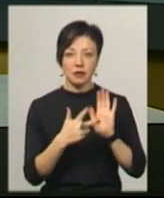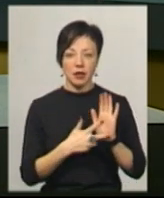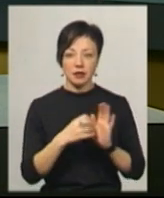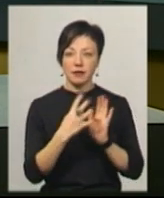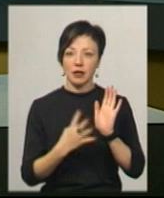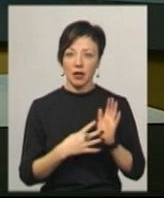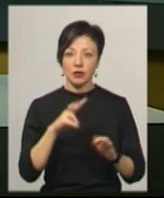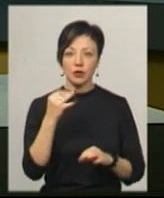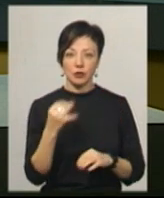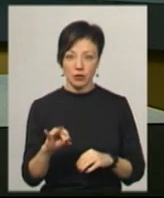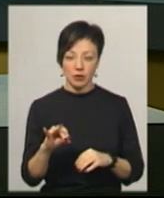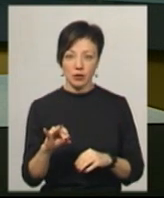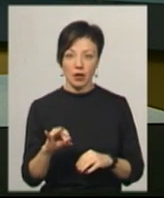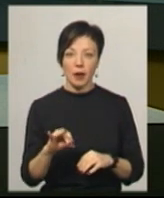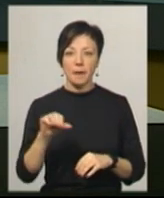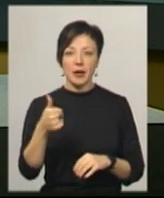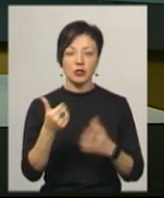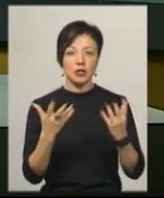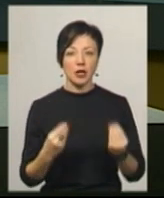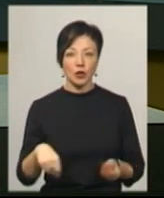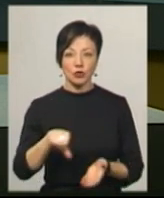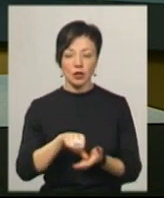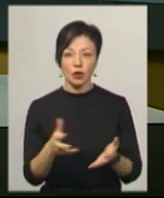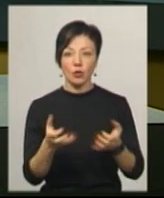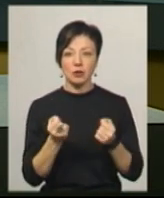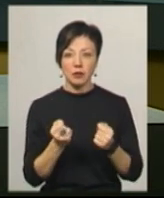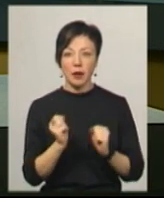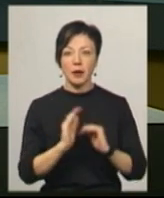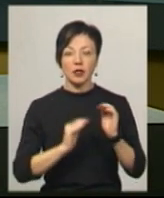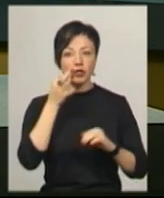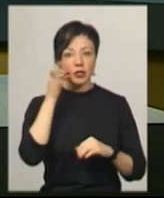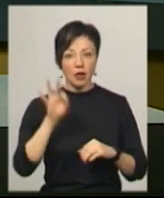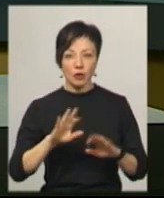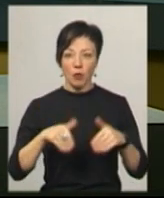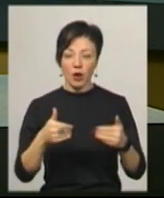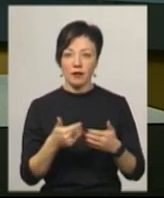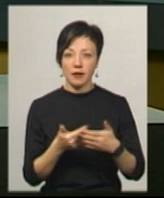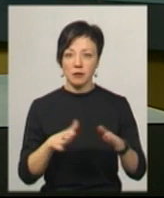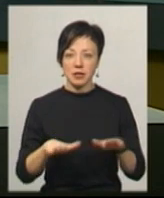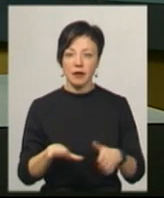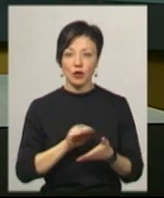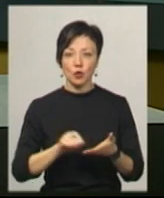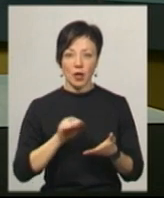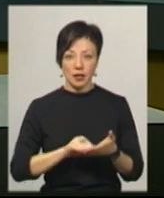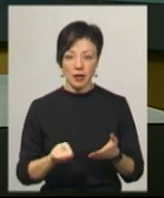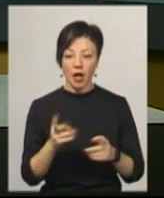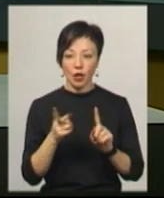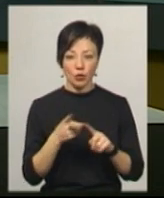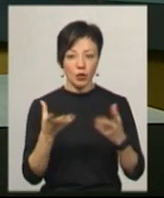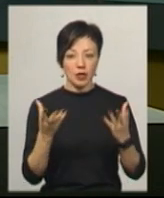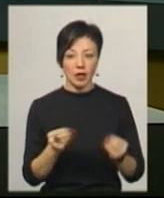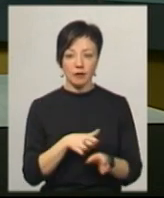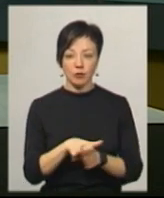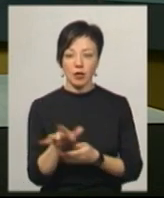та 19 лютого. У перший день учасники отримують практичні навички і поради від місцевих журналістів, а на другий день